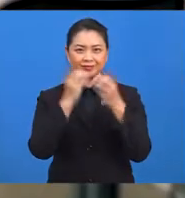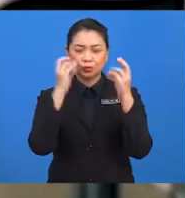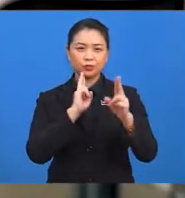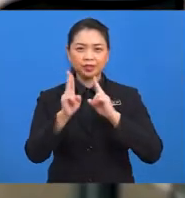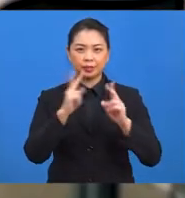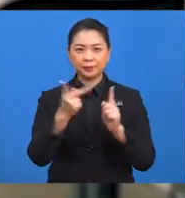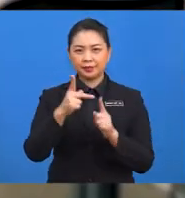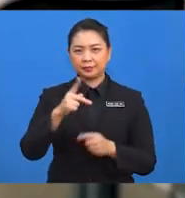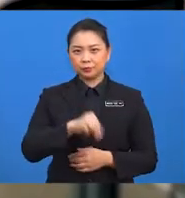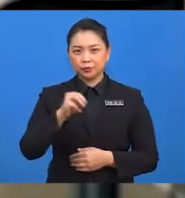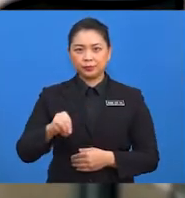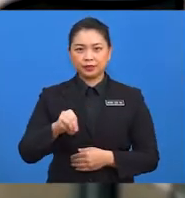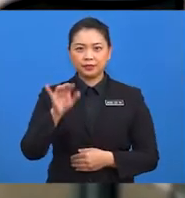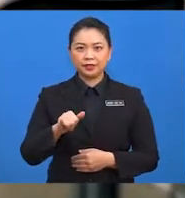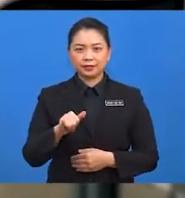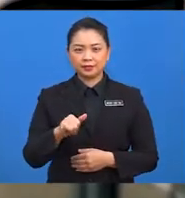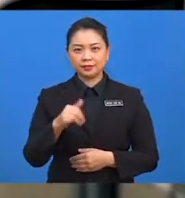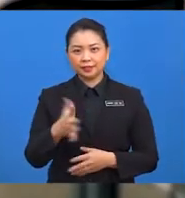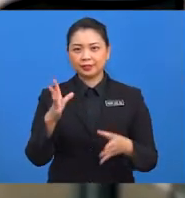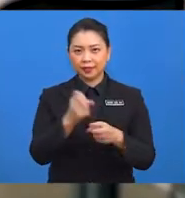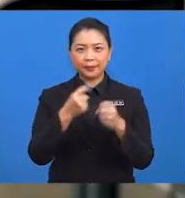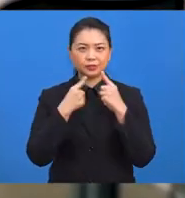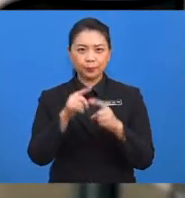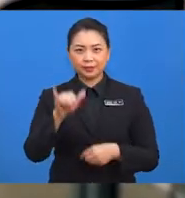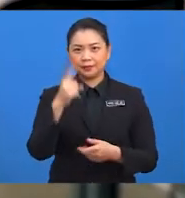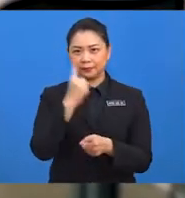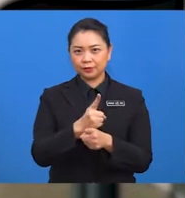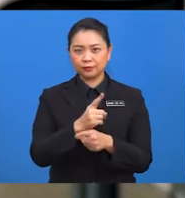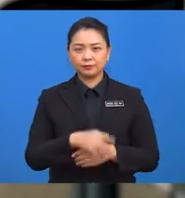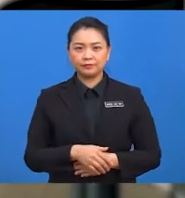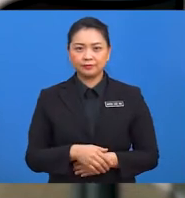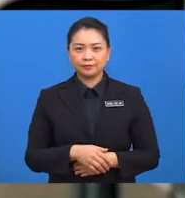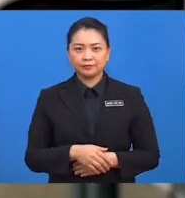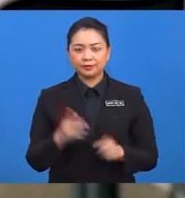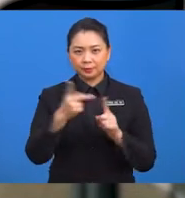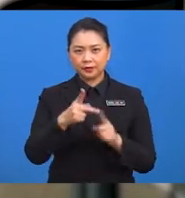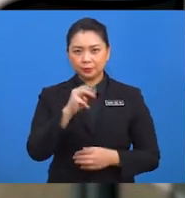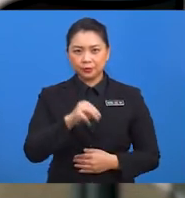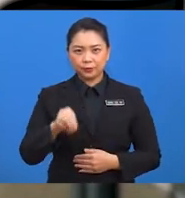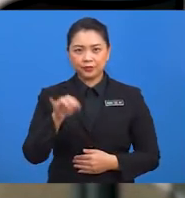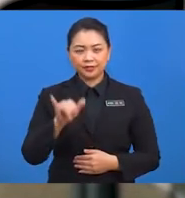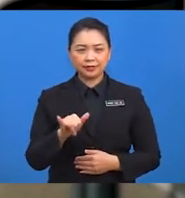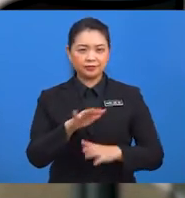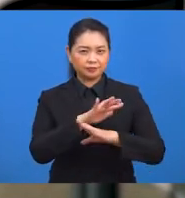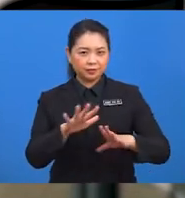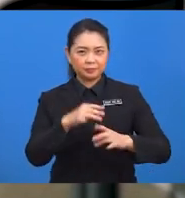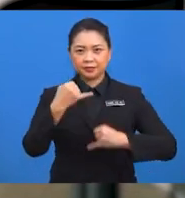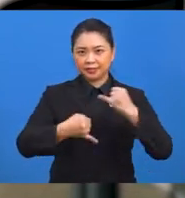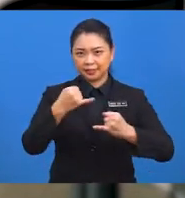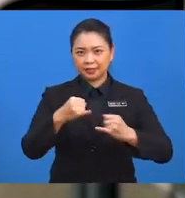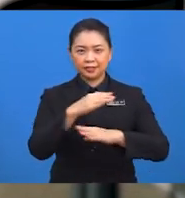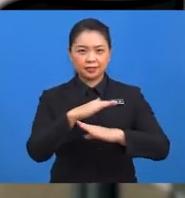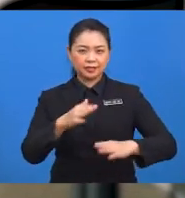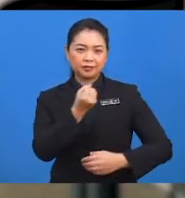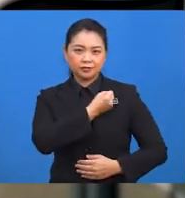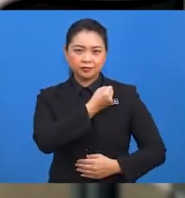Tahniah cikgu ucapkan kepada murid-murid yang mendapat jawapan yang betul. Kepada murid-murid yang tidak